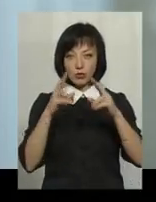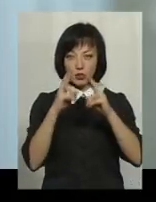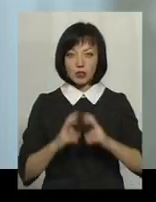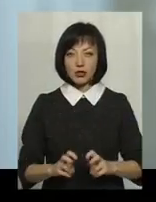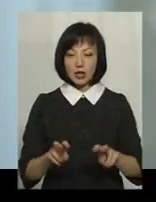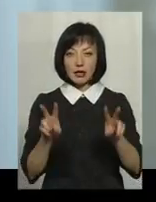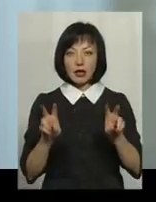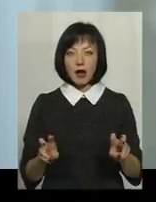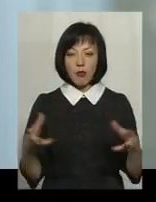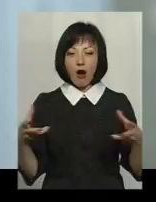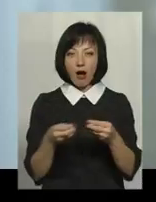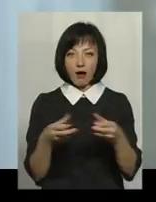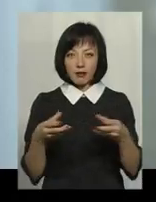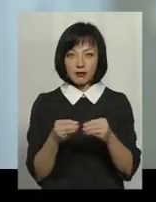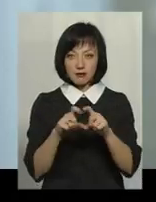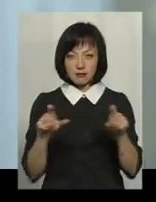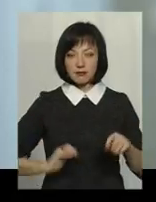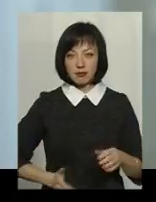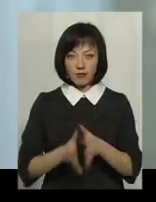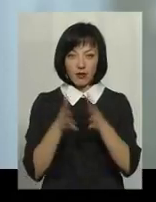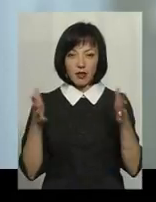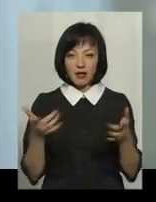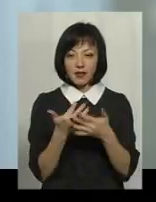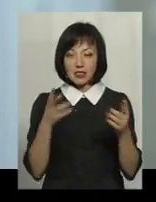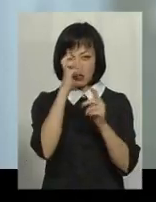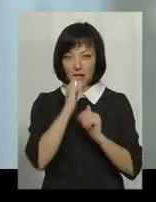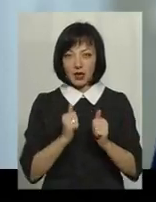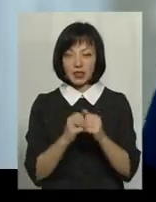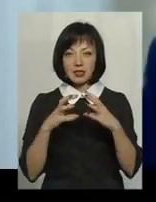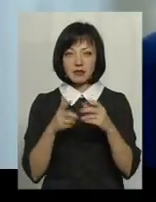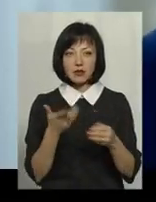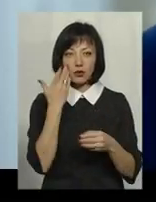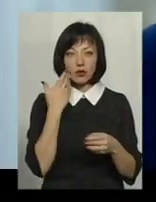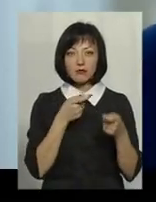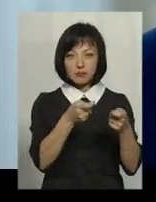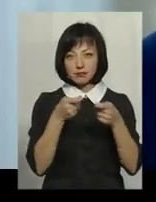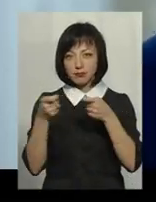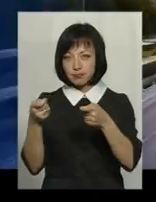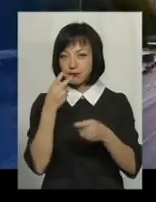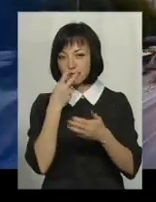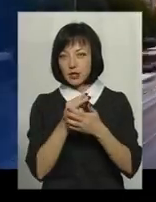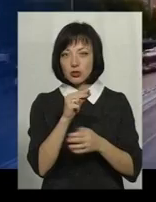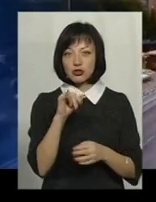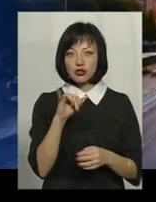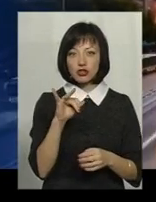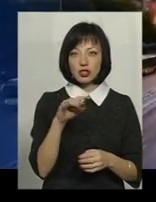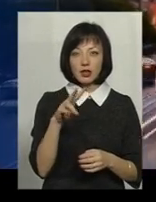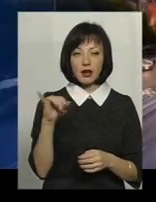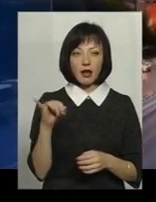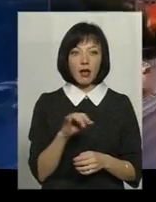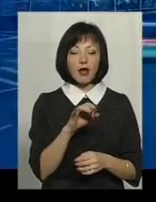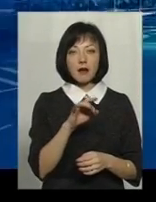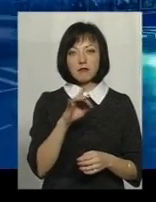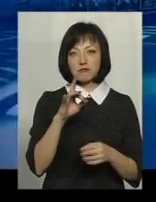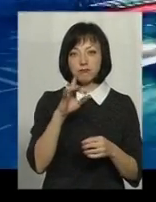тему кластерів і вживу в різних країнах світу під час наших MBA-турів. Це Чилі, Аргентина,